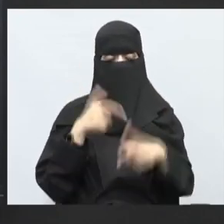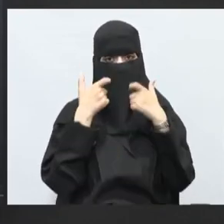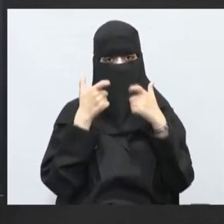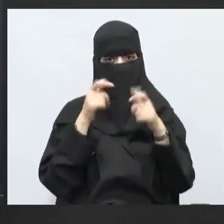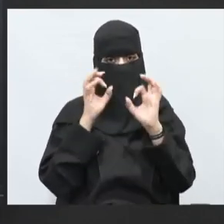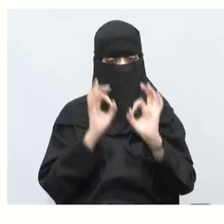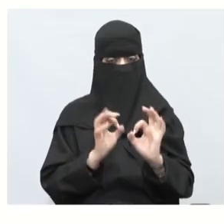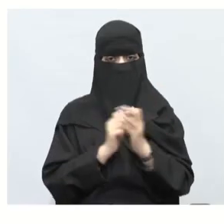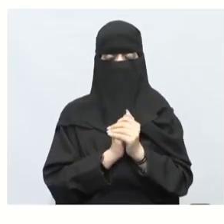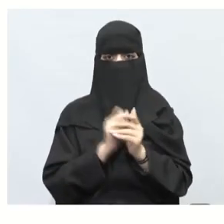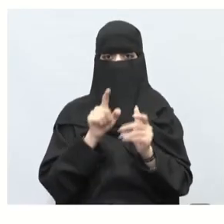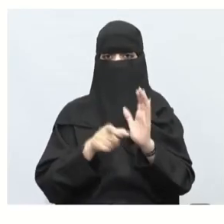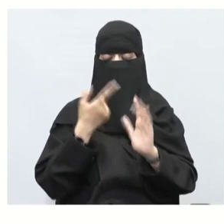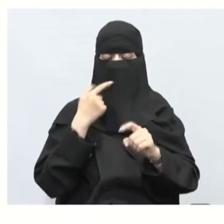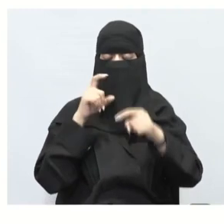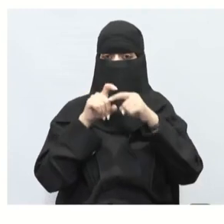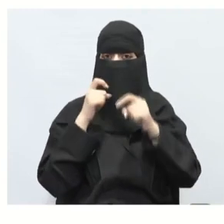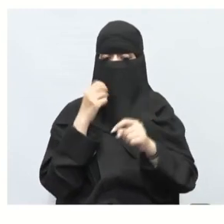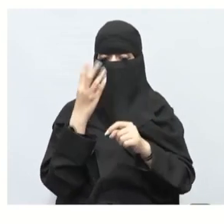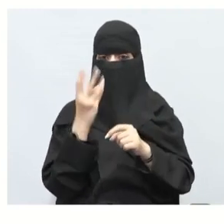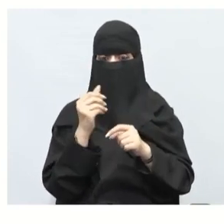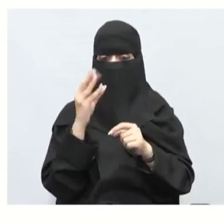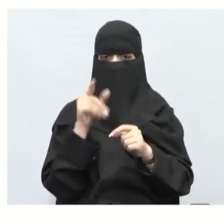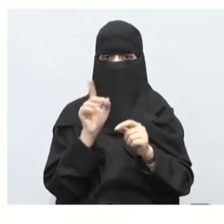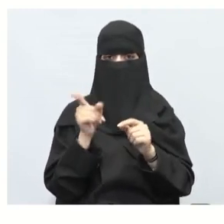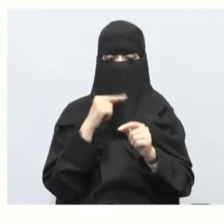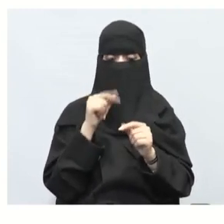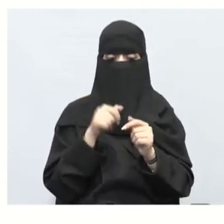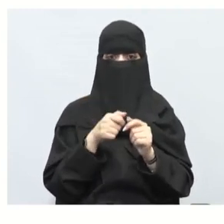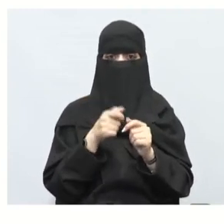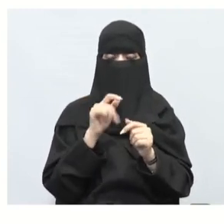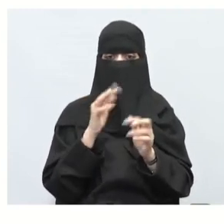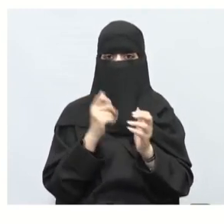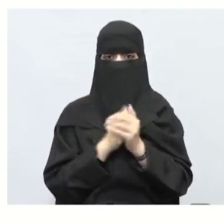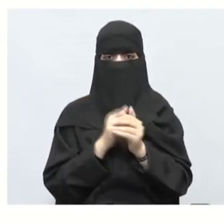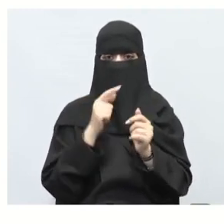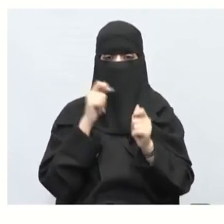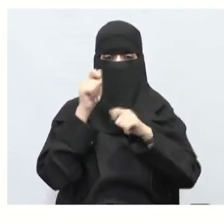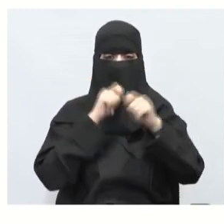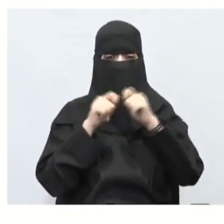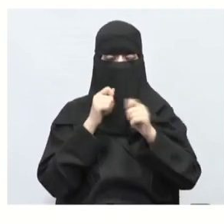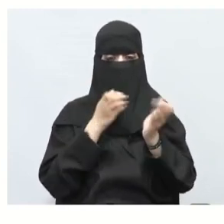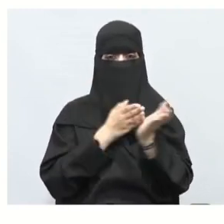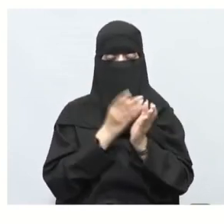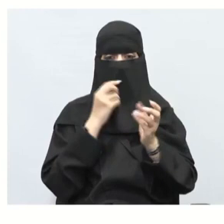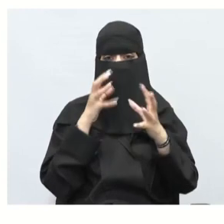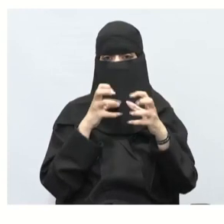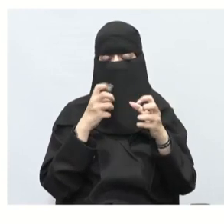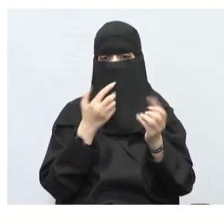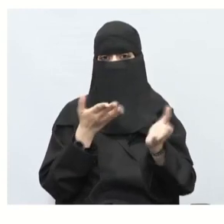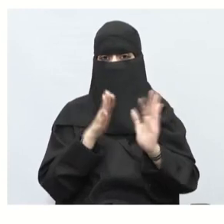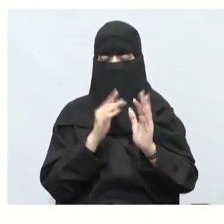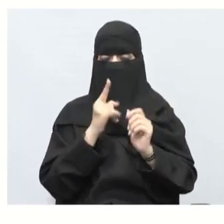جيداً في الشاشة فلما نقسم ثلاثة أرقام عدد مكون على قسم معدد ها رح نخيدها الطريقة هادي رح نخيدها بالتفصيل بس